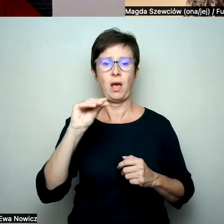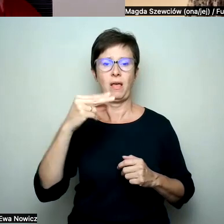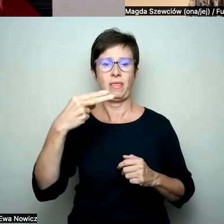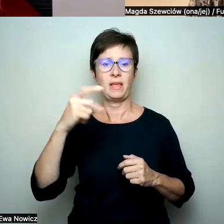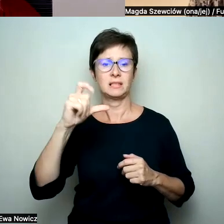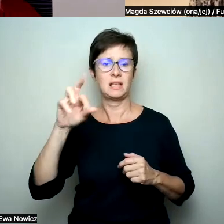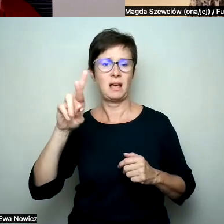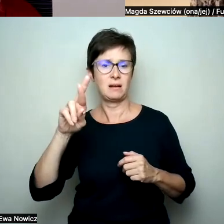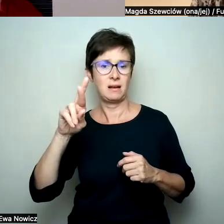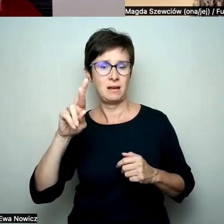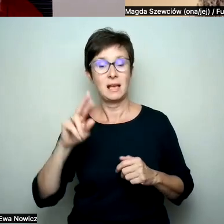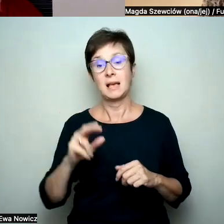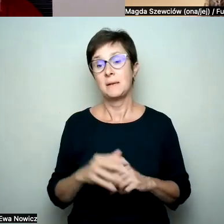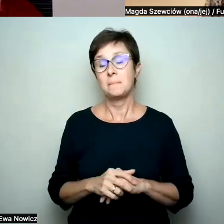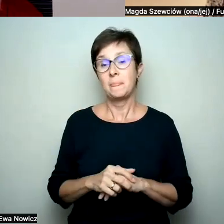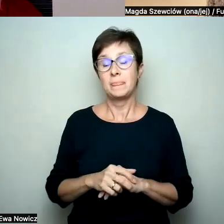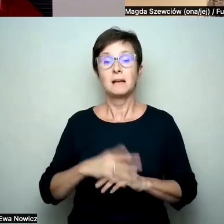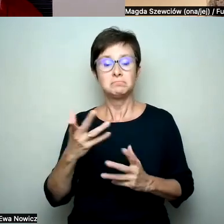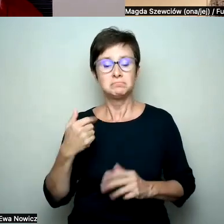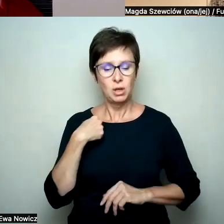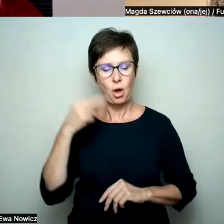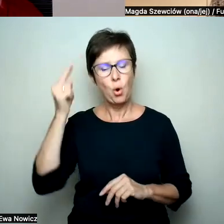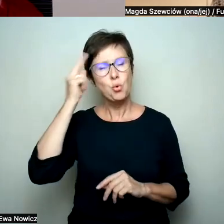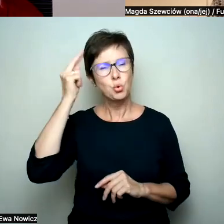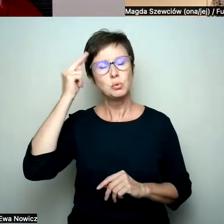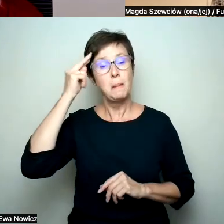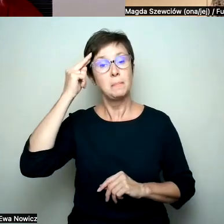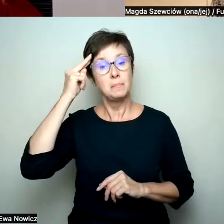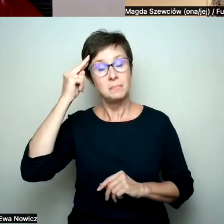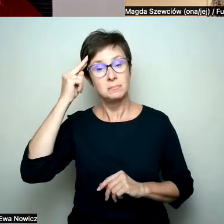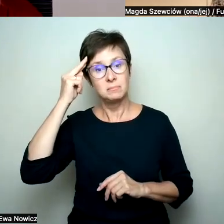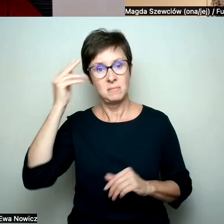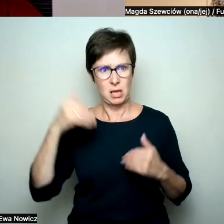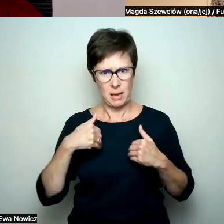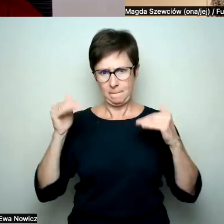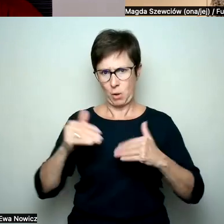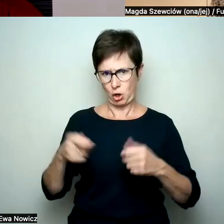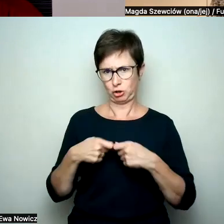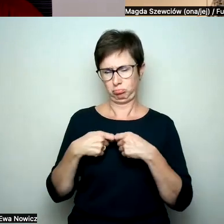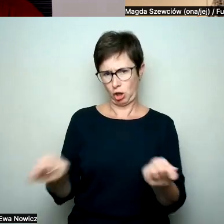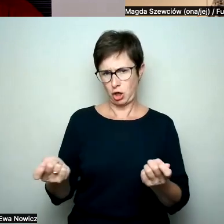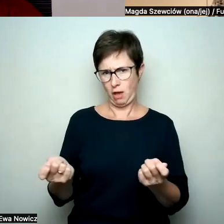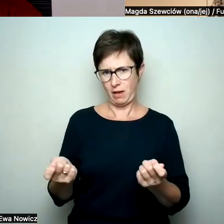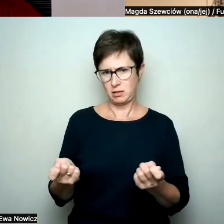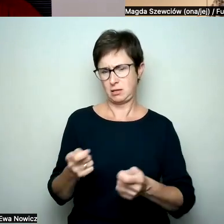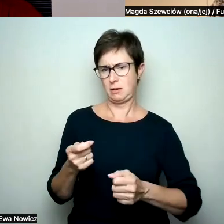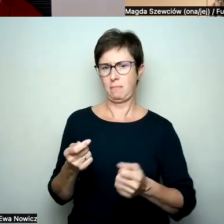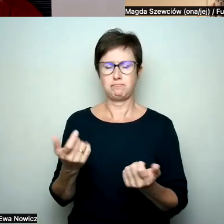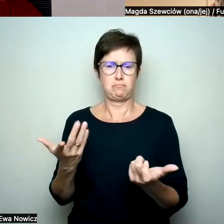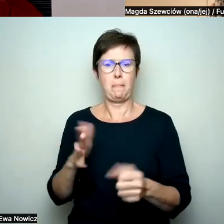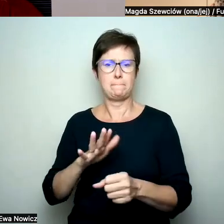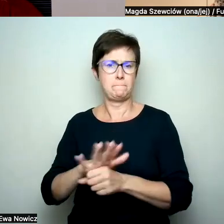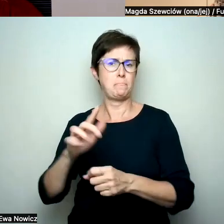tak, jestem influencerką, to zrozumiałam, że jeśli mogę sprzedawać produkty, a sprzedaję produkty,